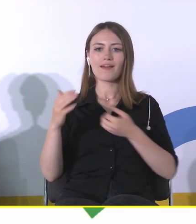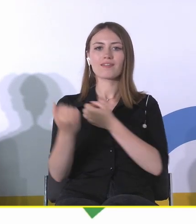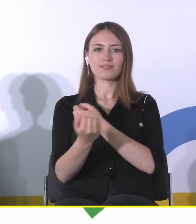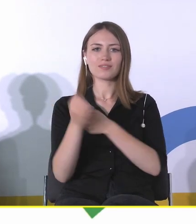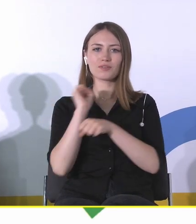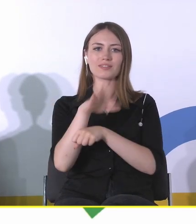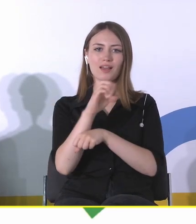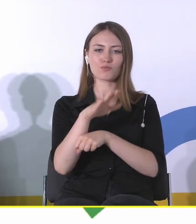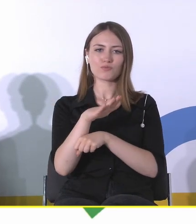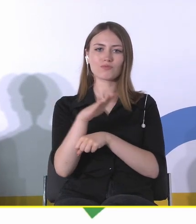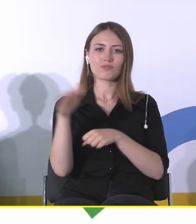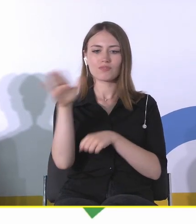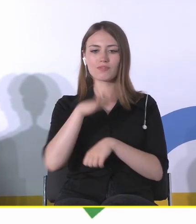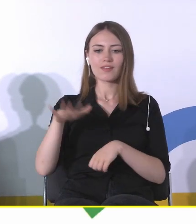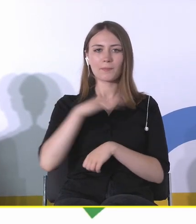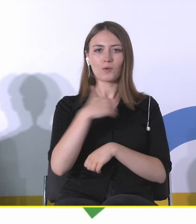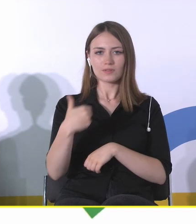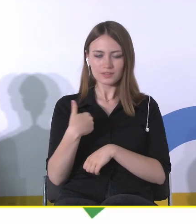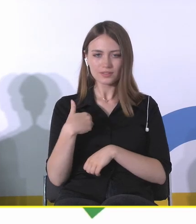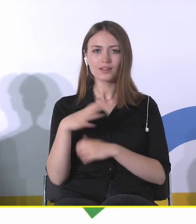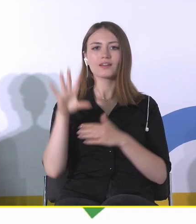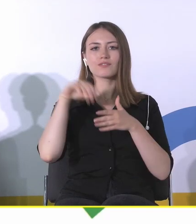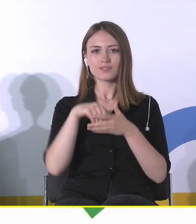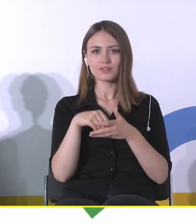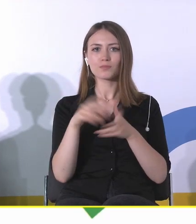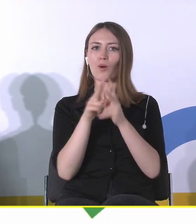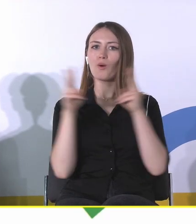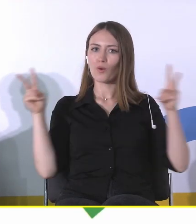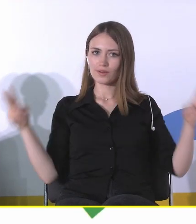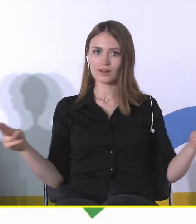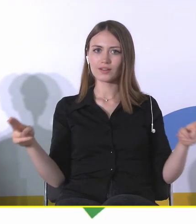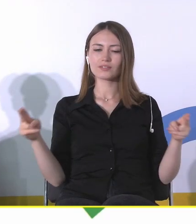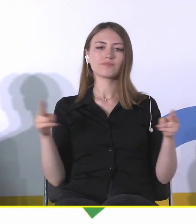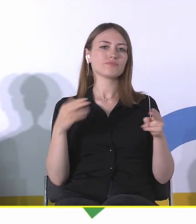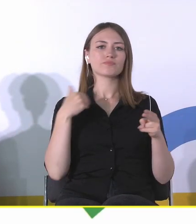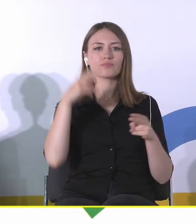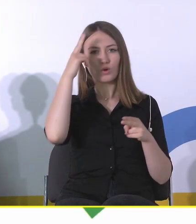gdzie tak naprawdę przez cały okres, całą epokę komunizmu